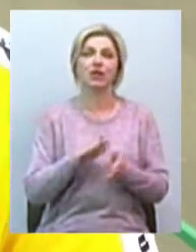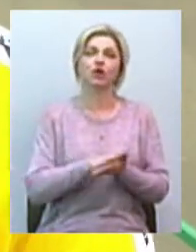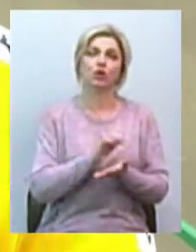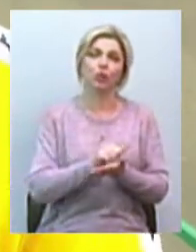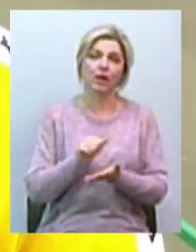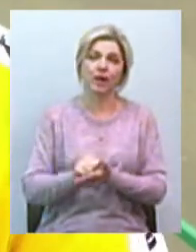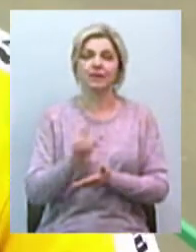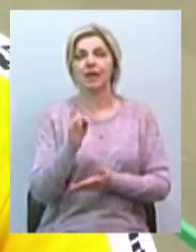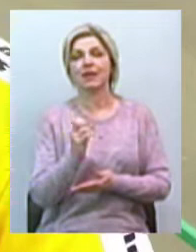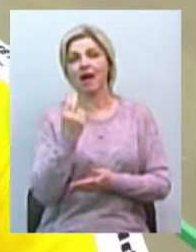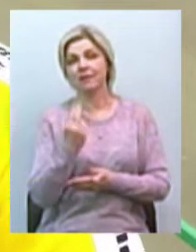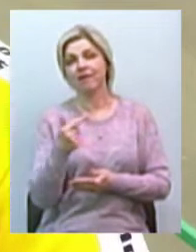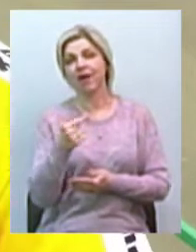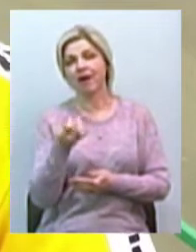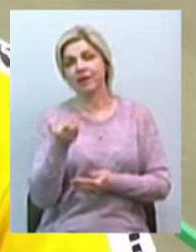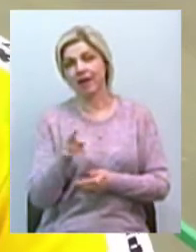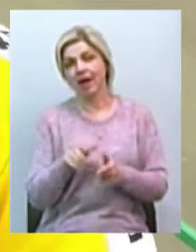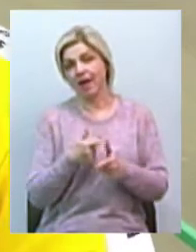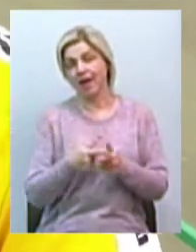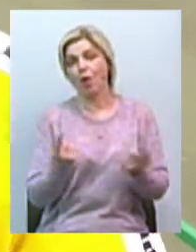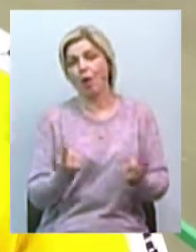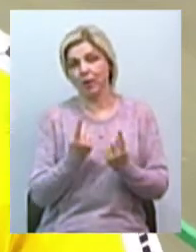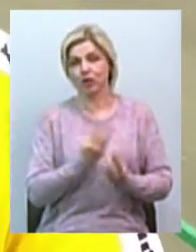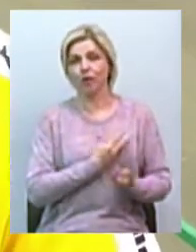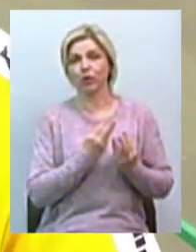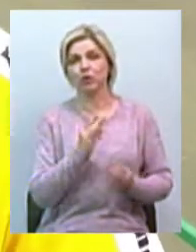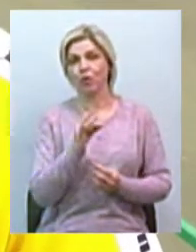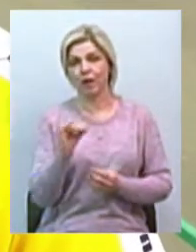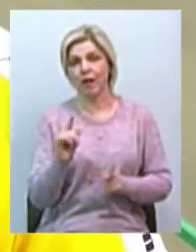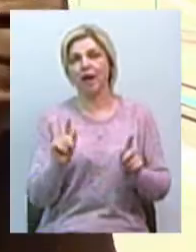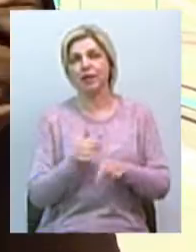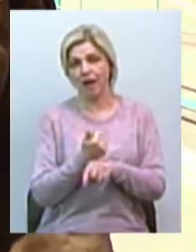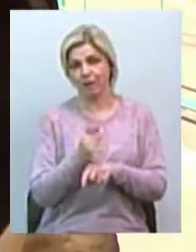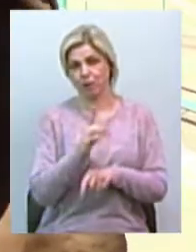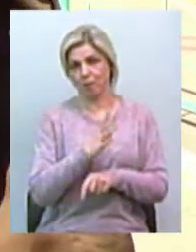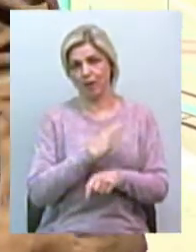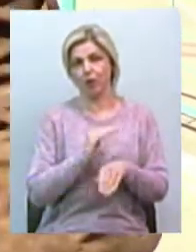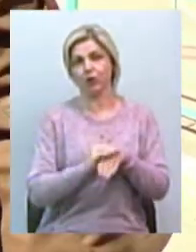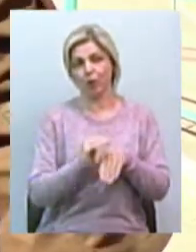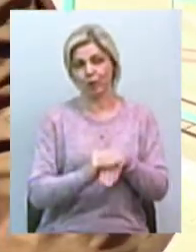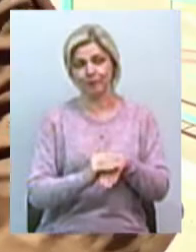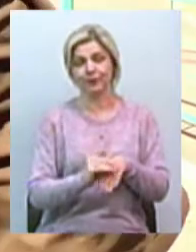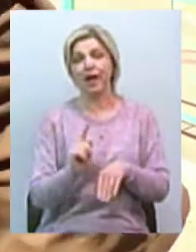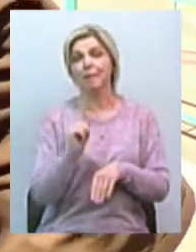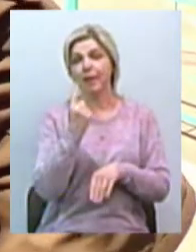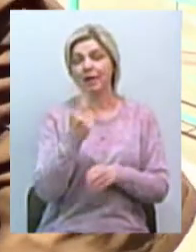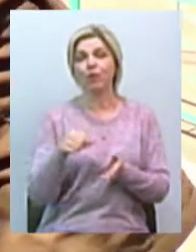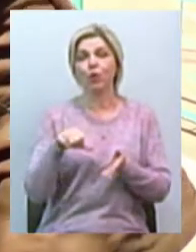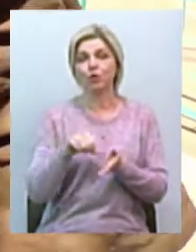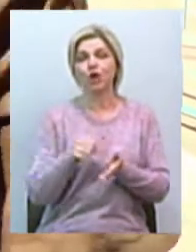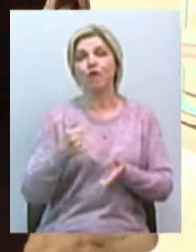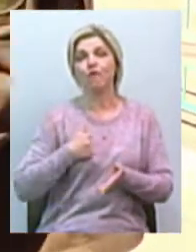Нацгвардія, або ми – звичайні волонтери. Найголовніше, щоб було на добро». Перша бере участь в благодійній акції